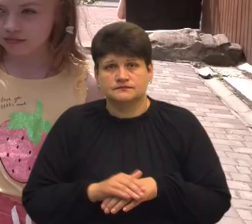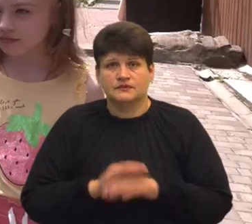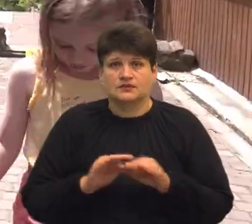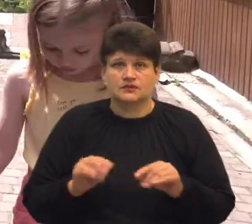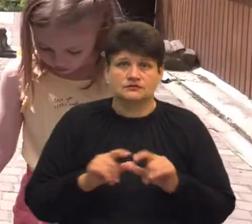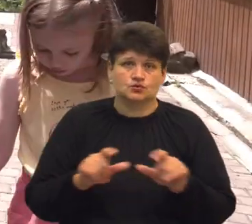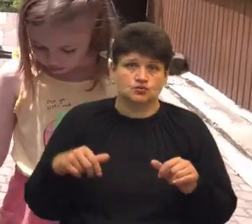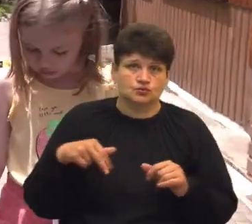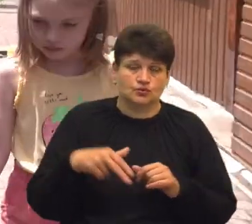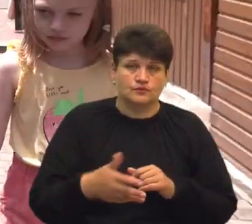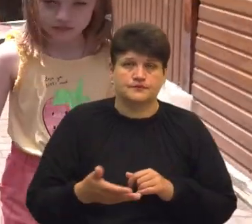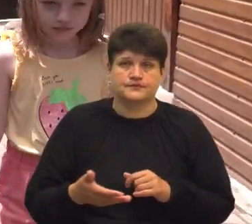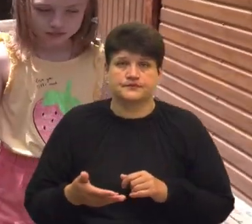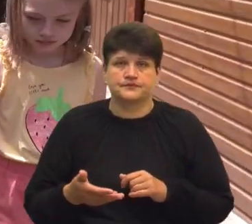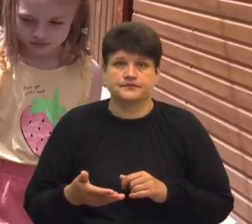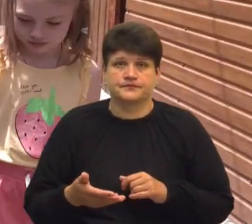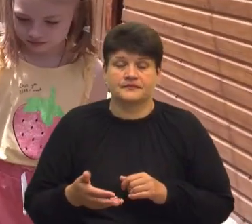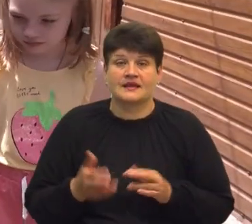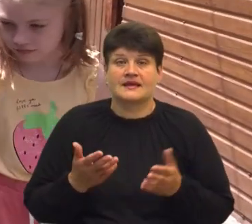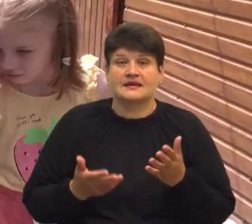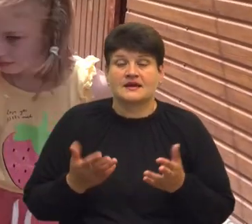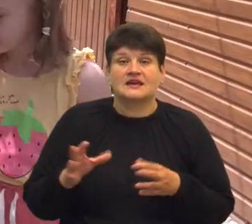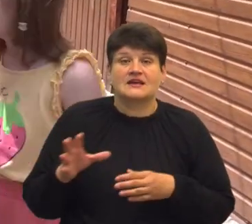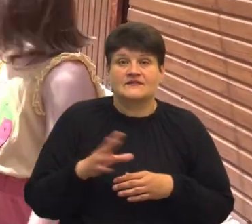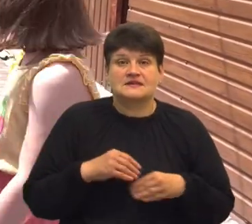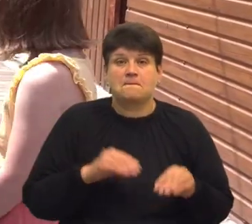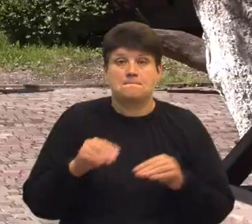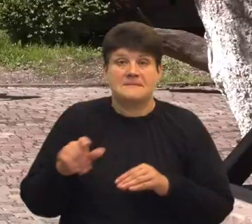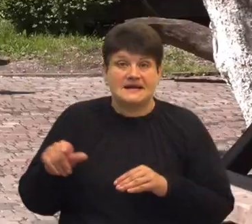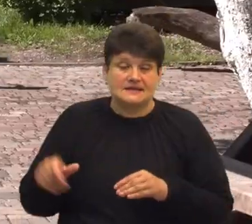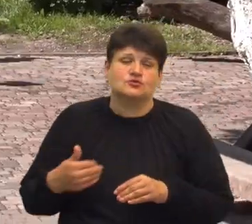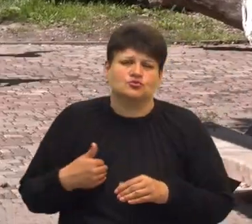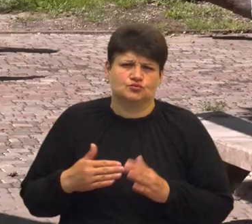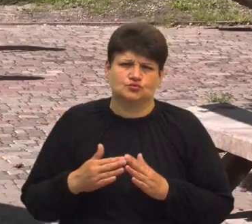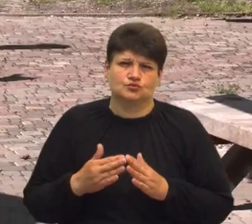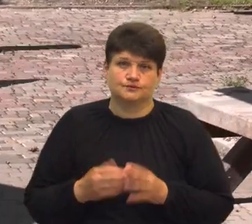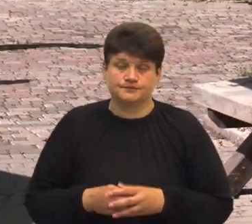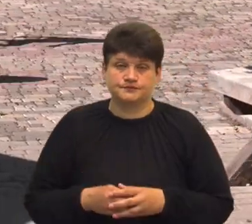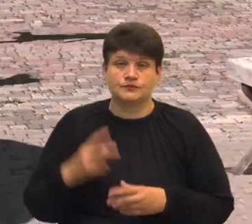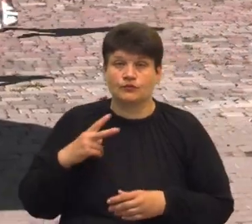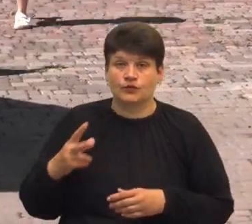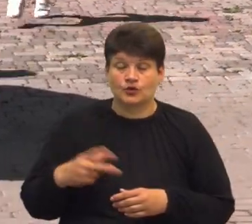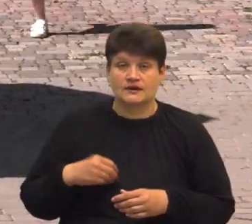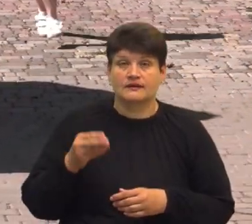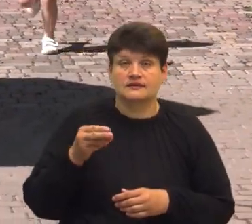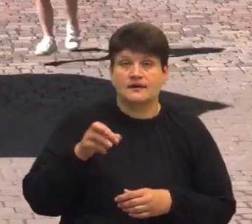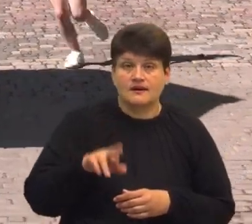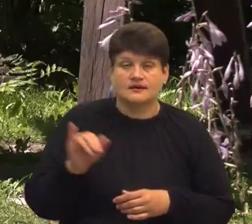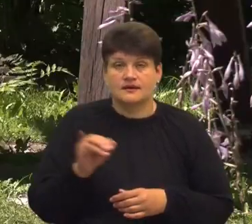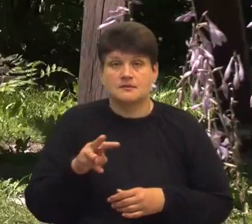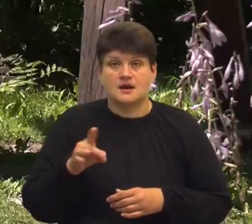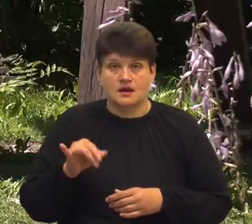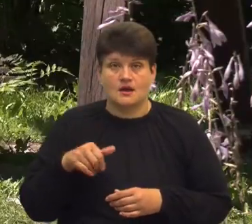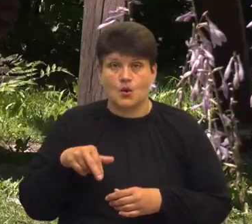школи ходять, але як і всім переселенцям хочеться додому. Доньки Аліни, Тая та Марія ходять до місцевої